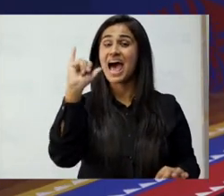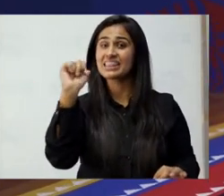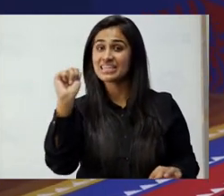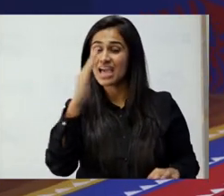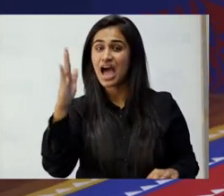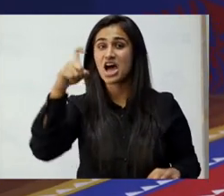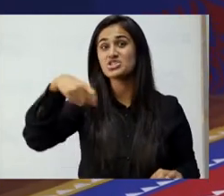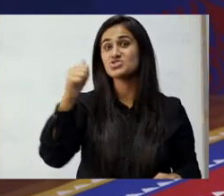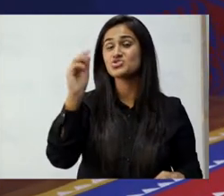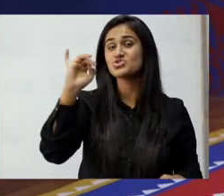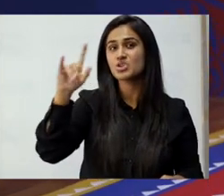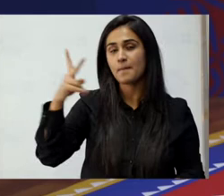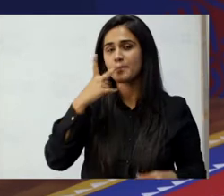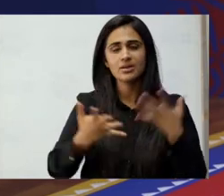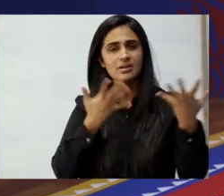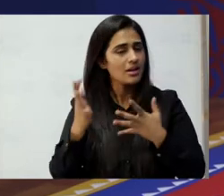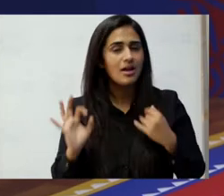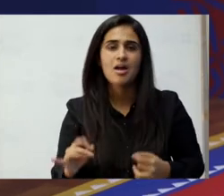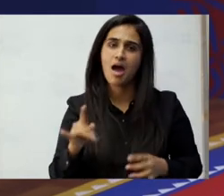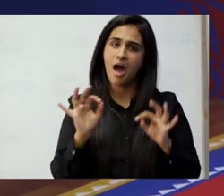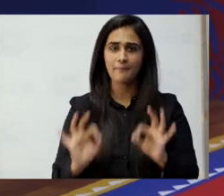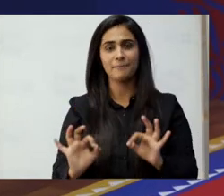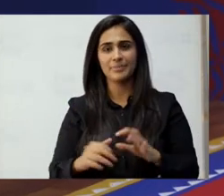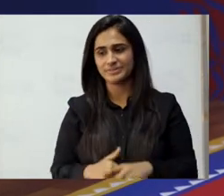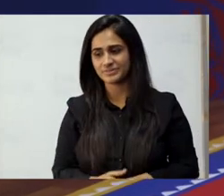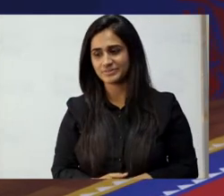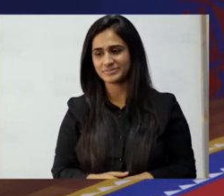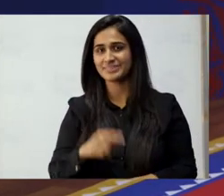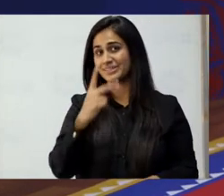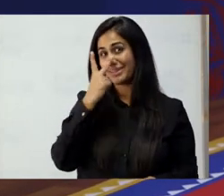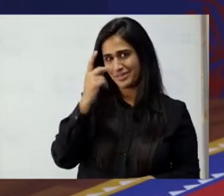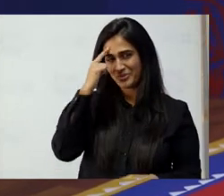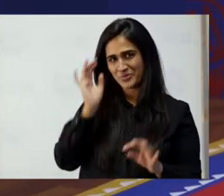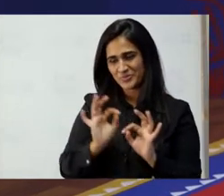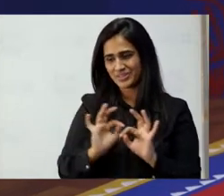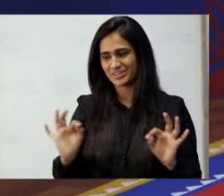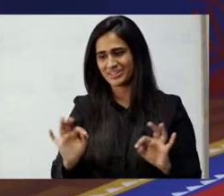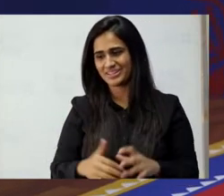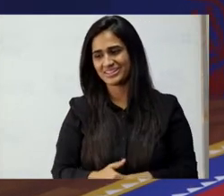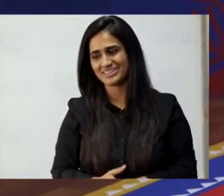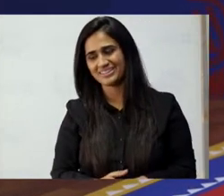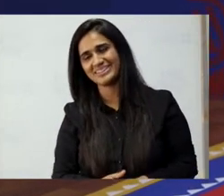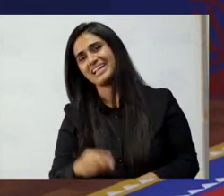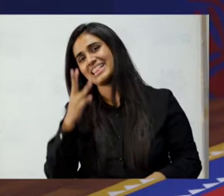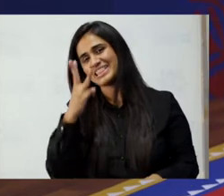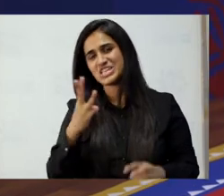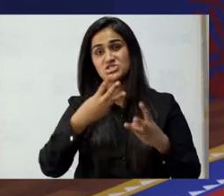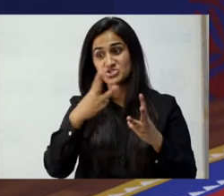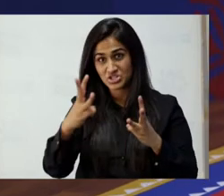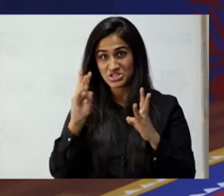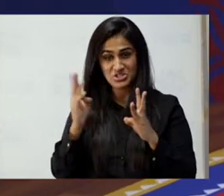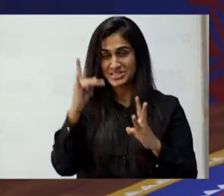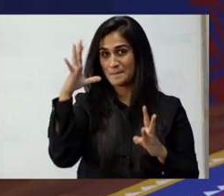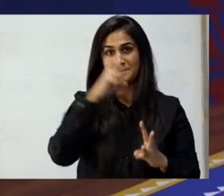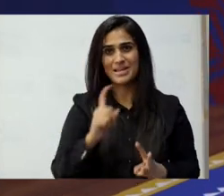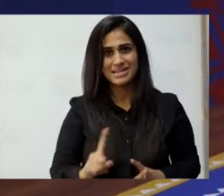نادیا جمیل آپ کو سنائیں گی کچھ کہانیاں بہت مزدار وہ بھی ایسا کرتی رہتی ہیں آپ ان کو بھی جانتے ہوں گے تو یہ